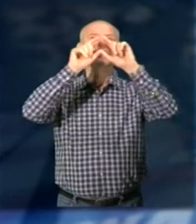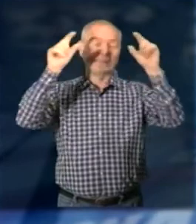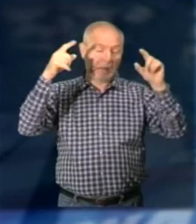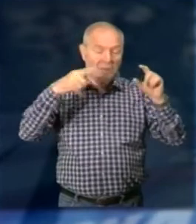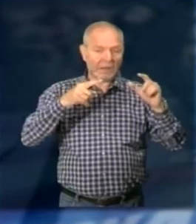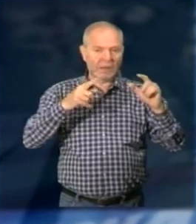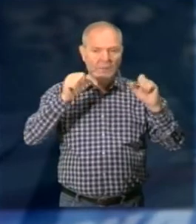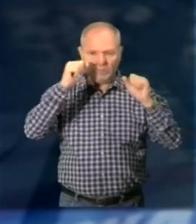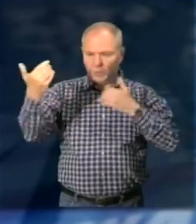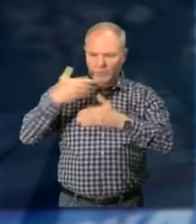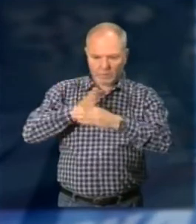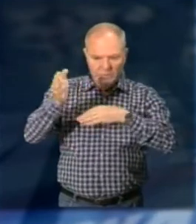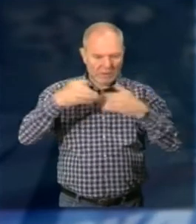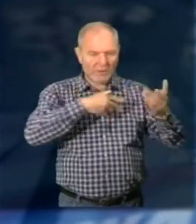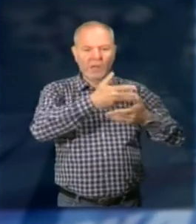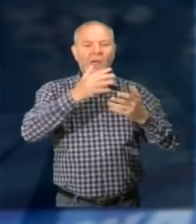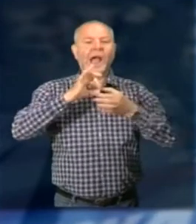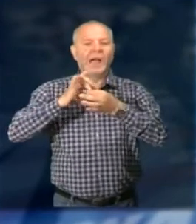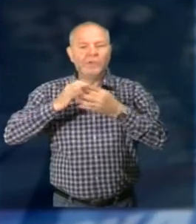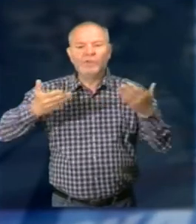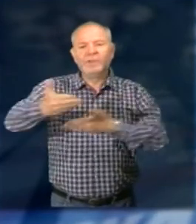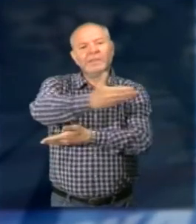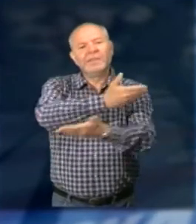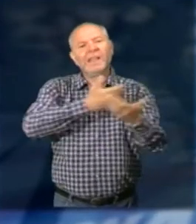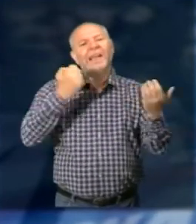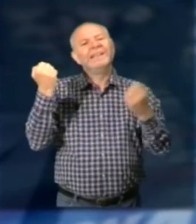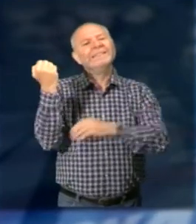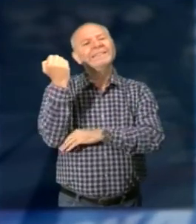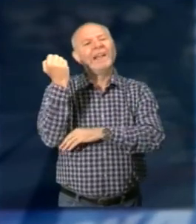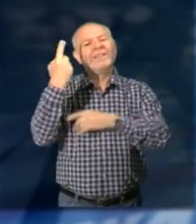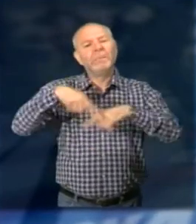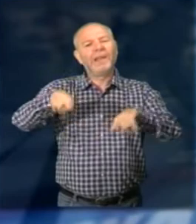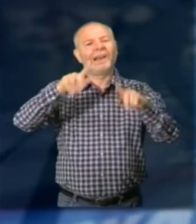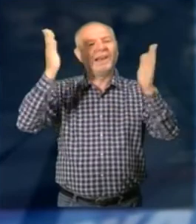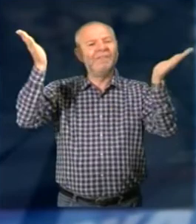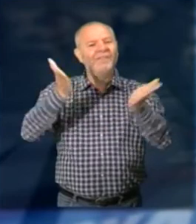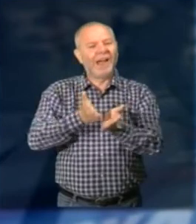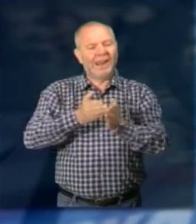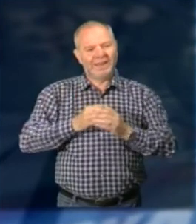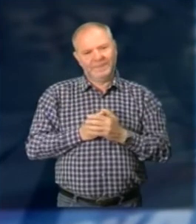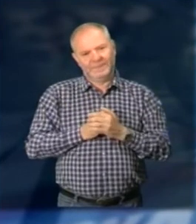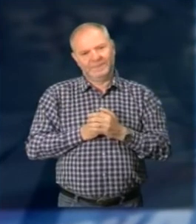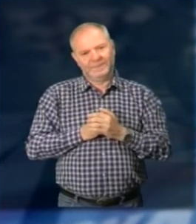Per instaurare relazioni, amicizie, servizi E tutto quello che può servire alle persone per stare bene